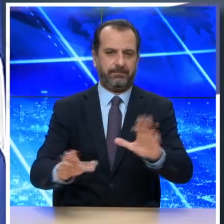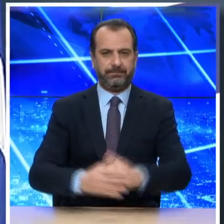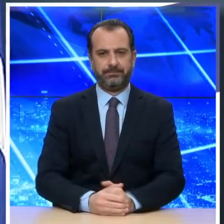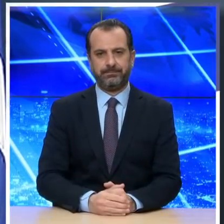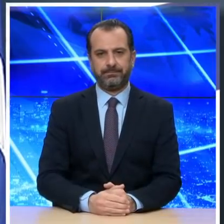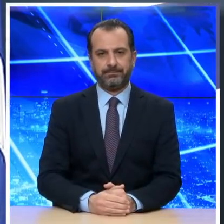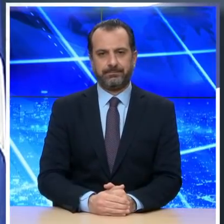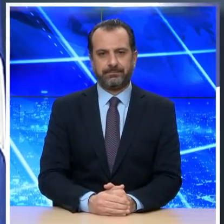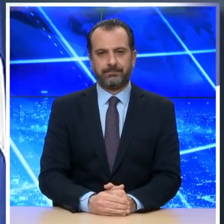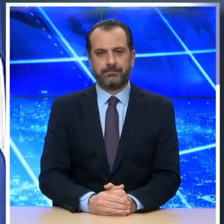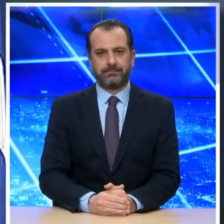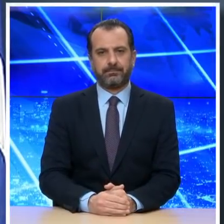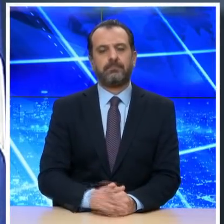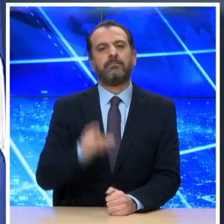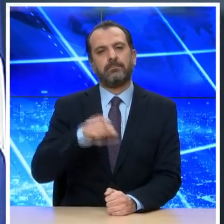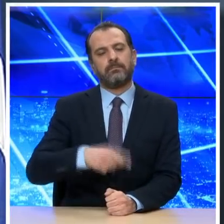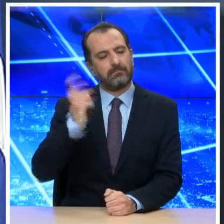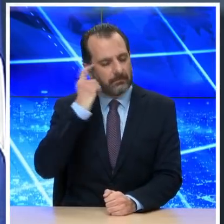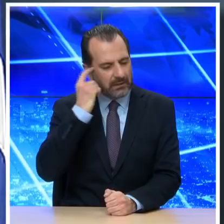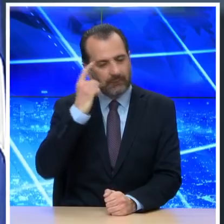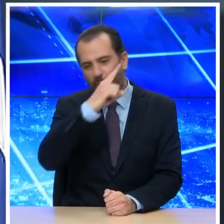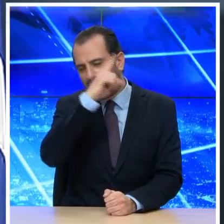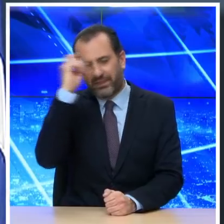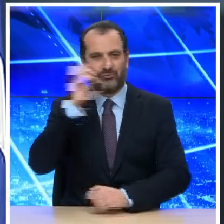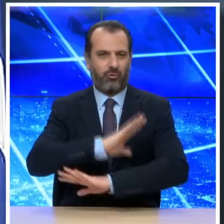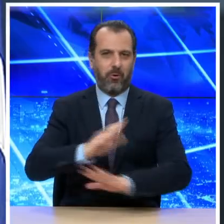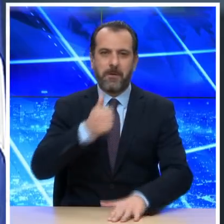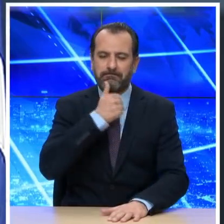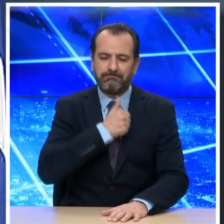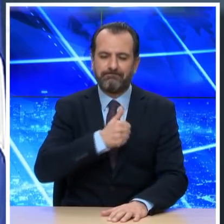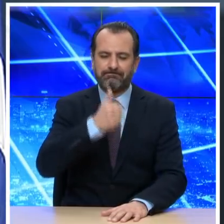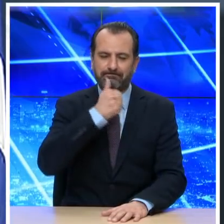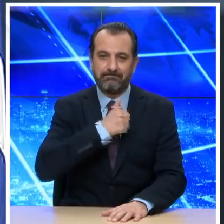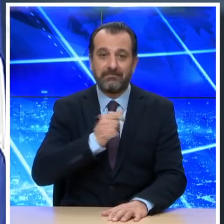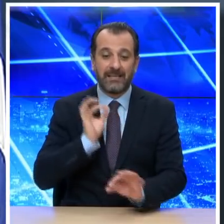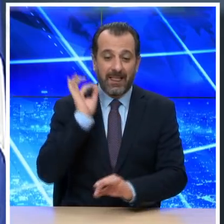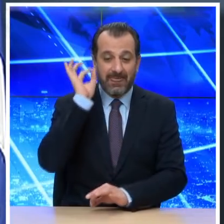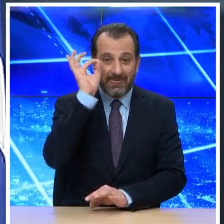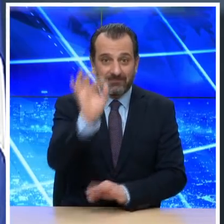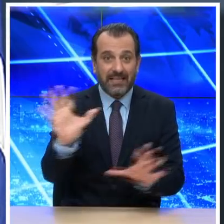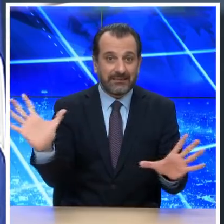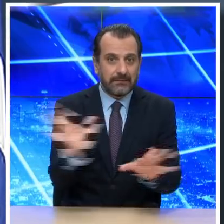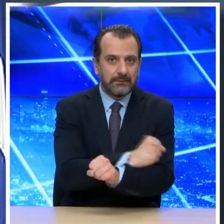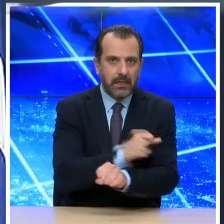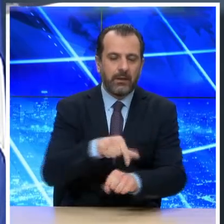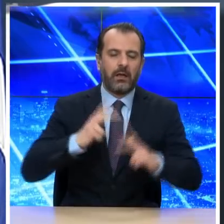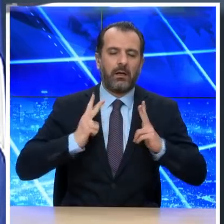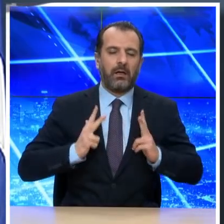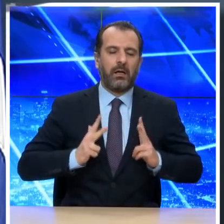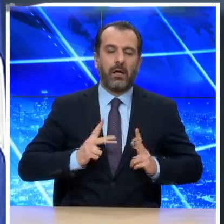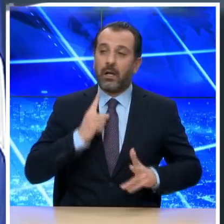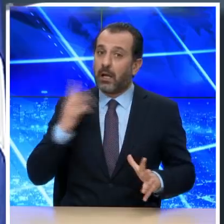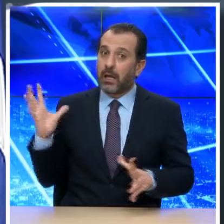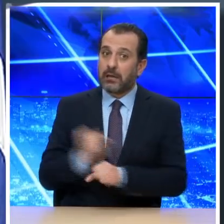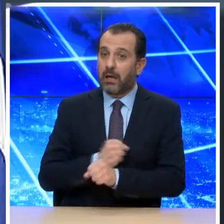Αν και αποτελεί επίπονη διαδικασία, όταν φτάσει κανείς στον τεματισμό είναι απερίγρατη χαρά της υπέβασης, γιατί